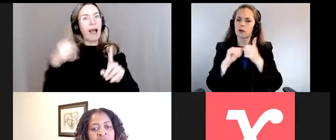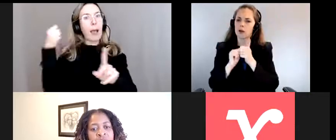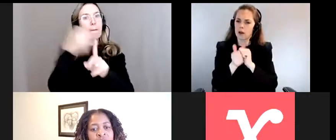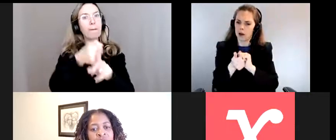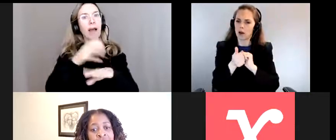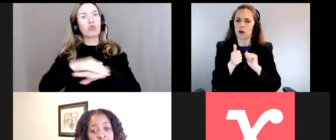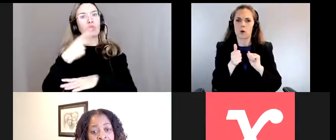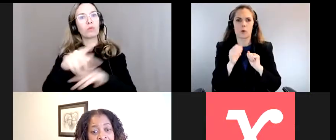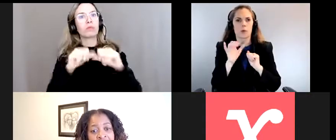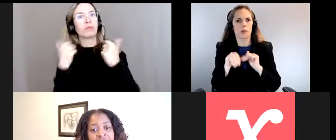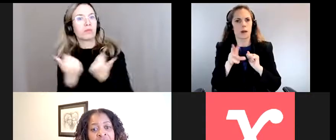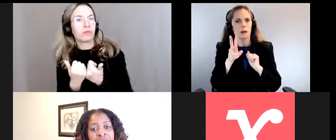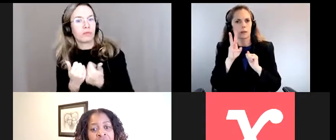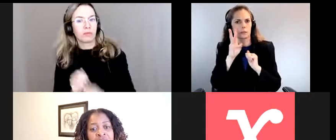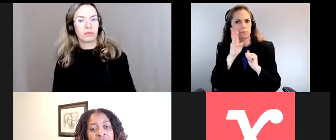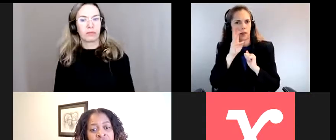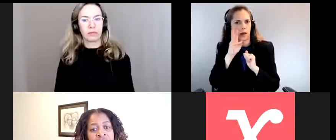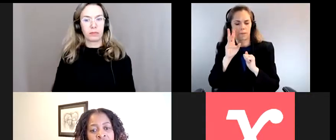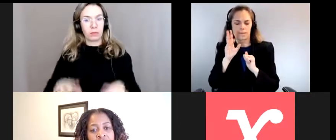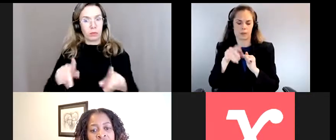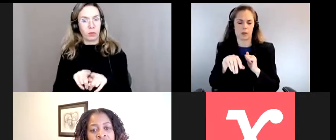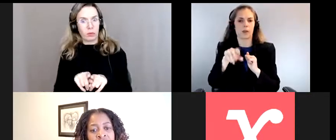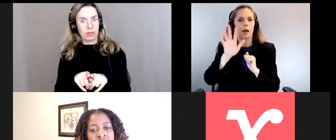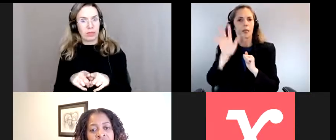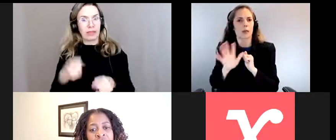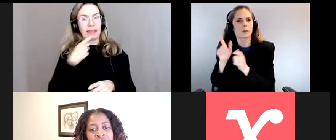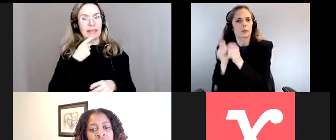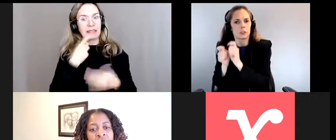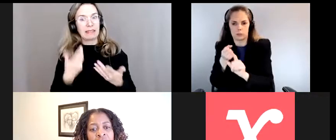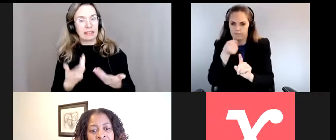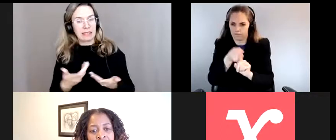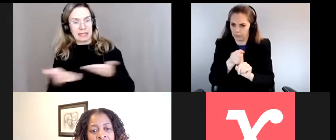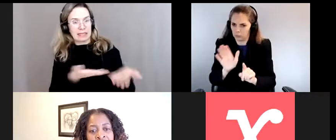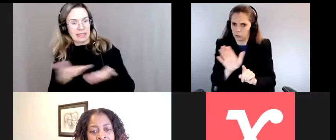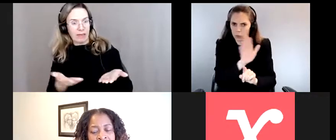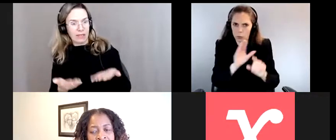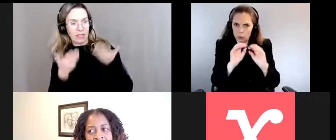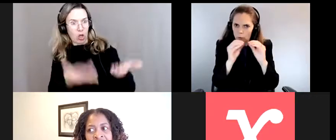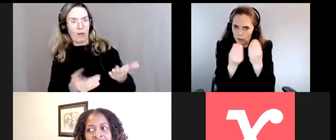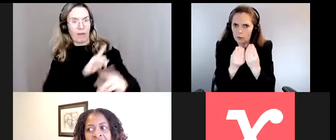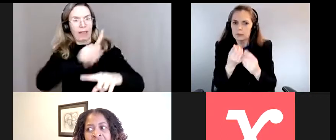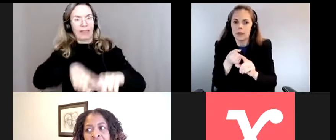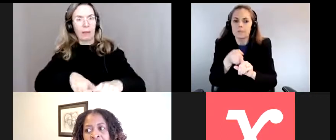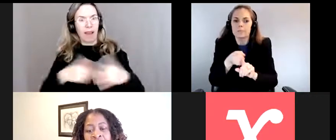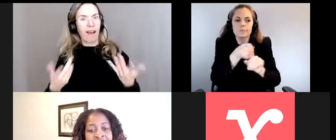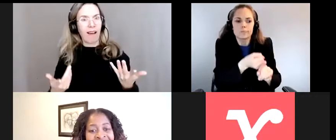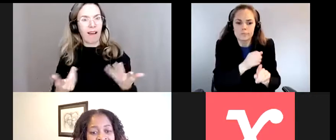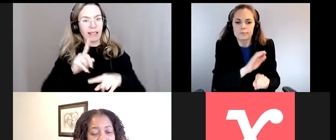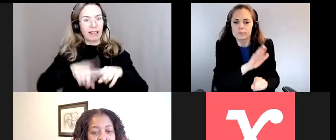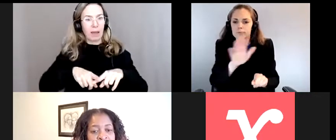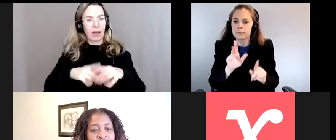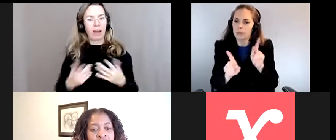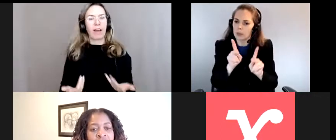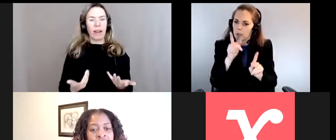organisations et sur les personnes qui dépendent des services que vous offrez. Et donc, de nous donner cette